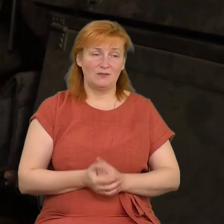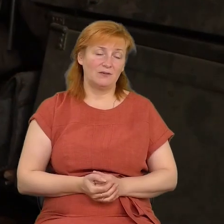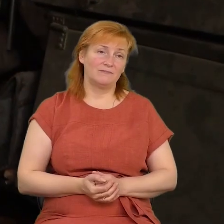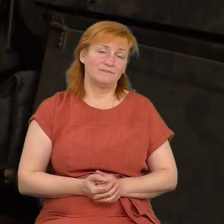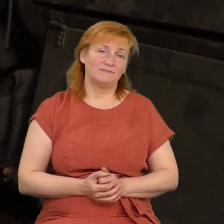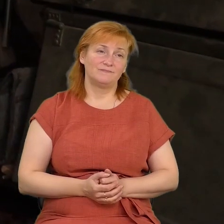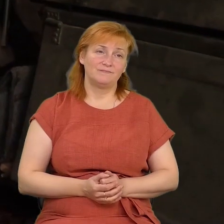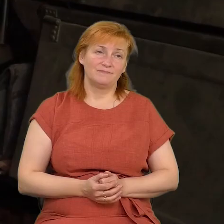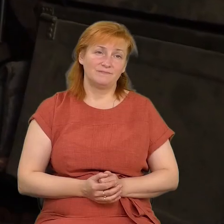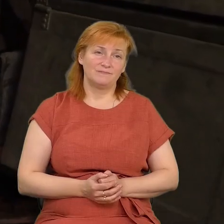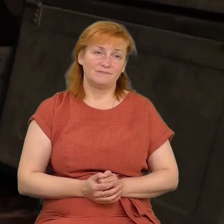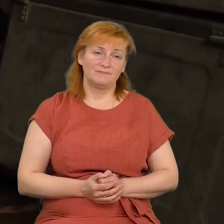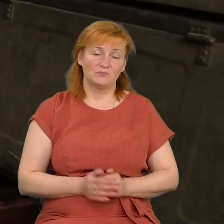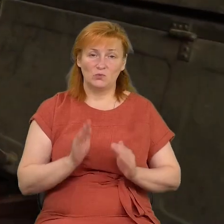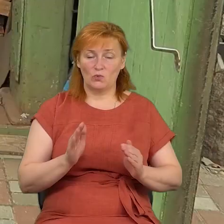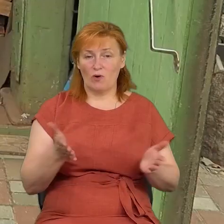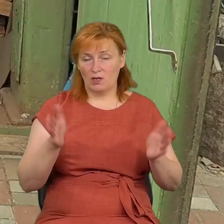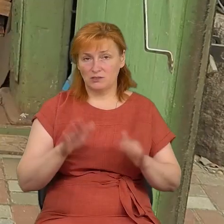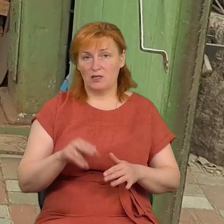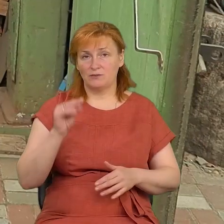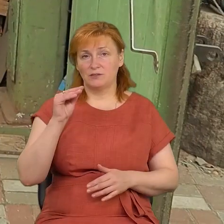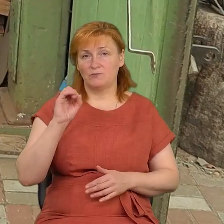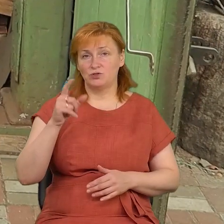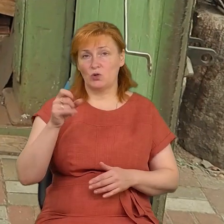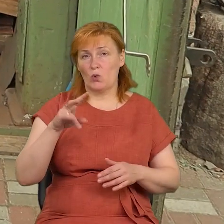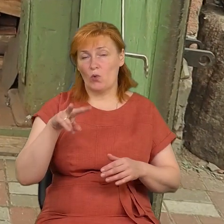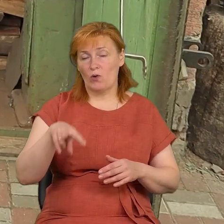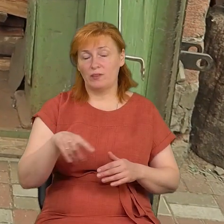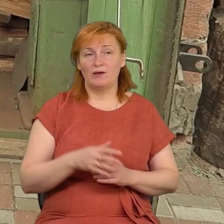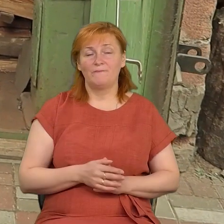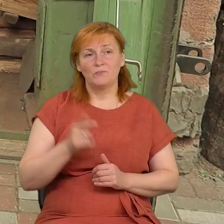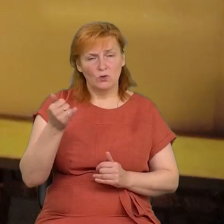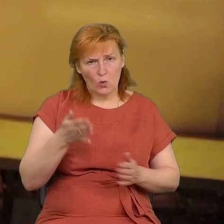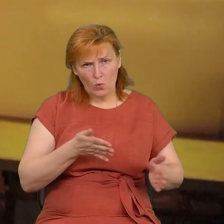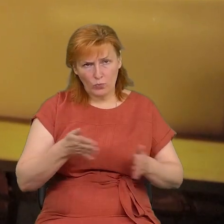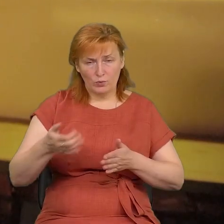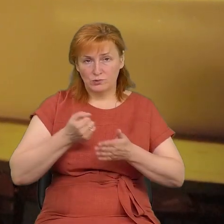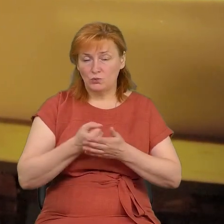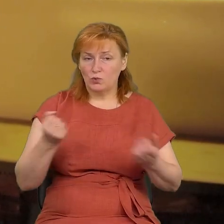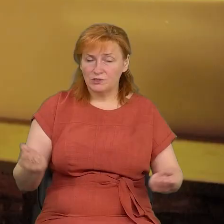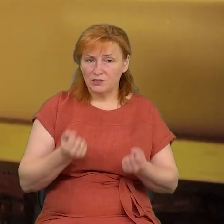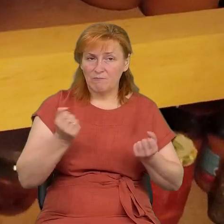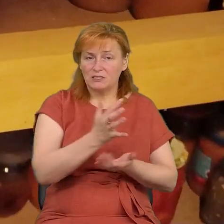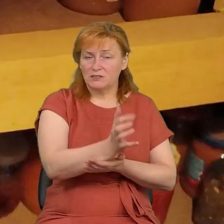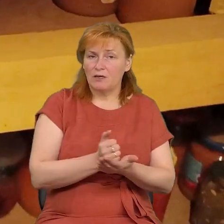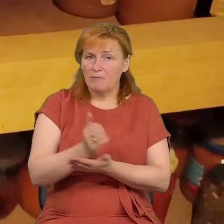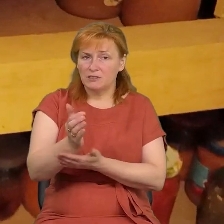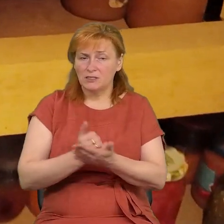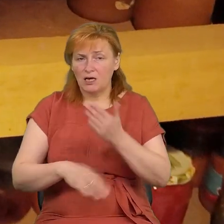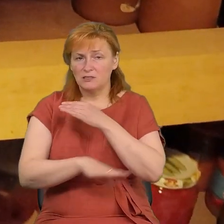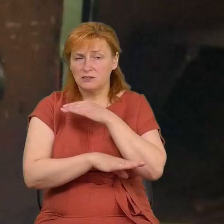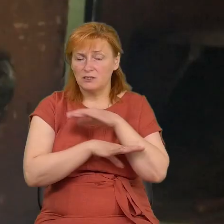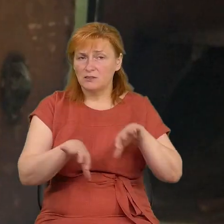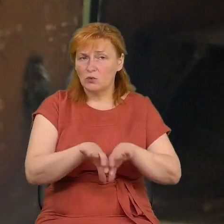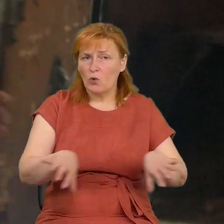тільки чахово ставить. Нині Валерій Федорович готується до зими, запасається дровами та консервацією.